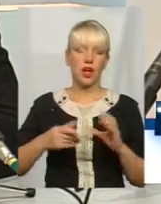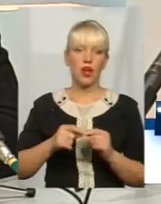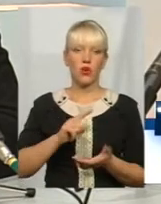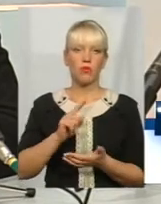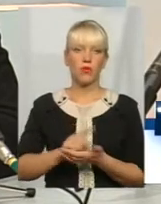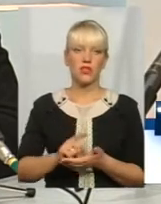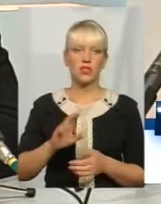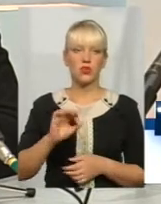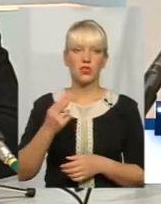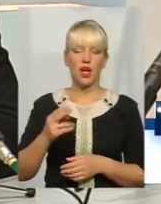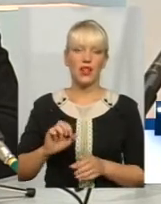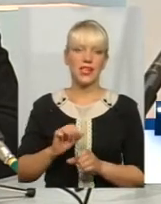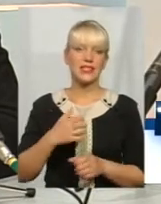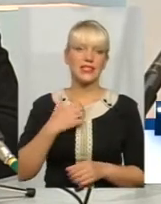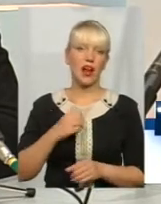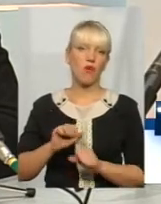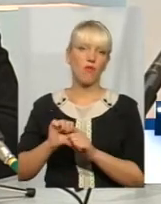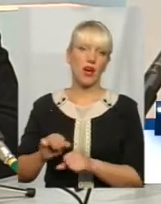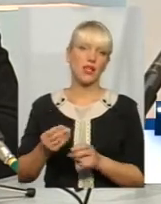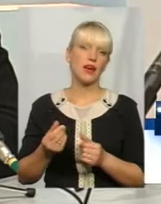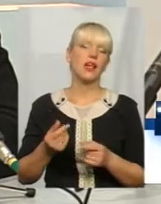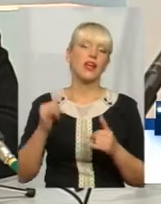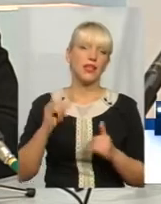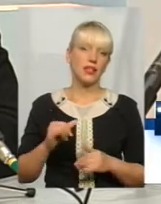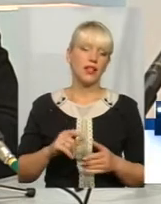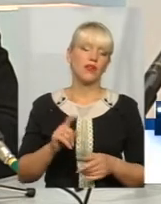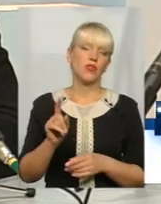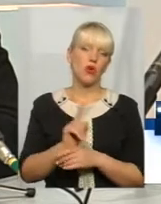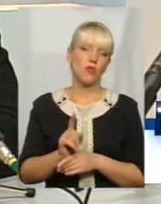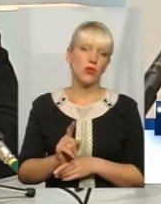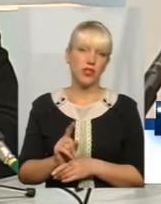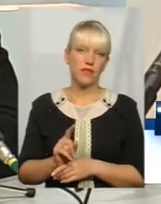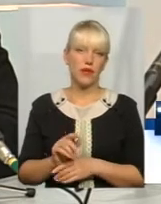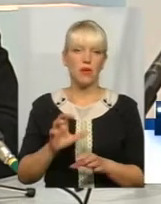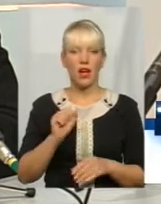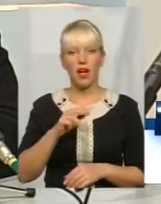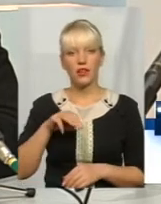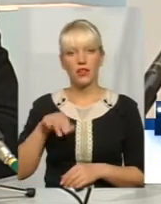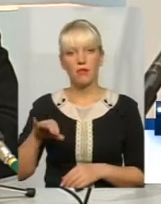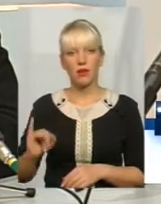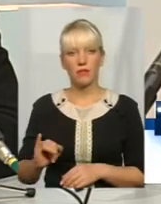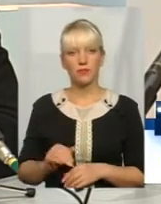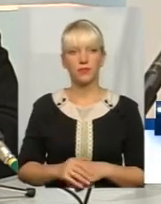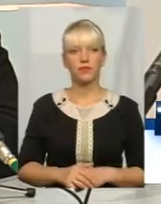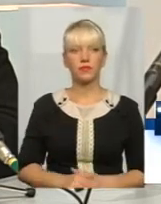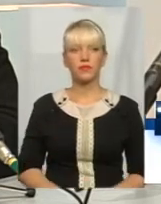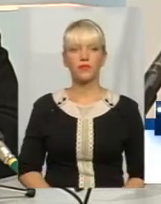державне соціальне страхування і відповідними нормативними актами, порядками.